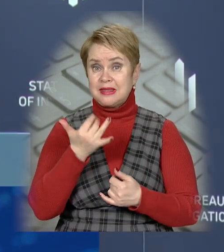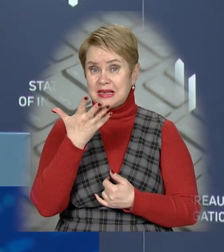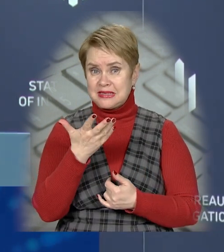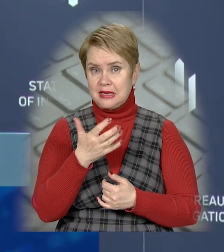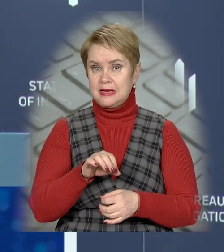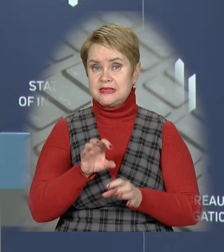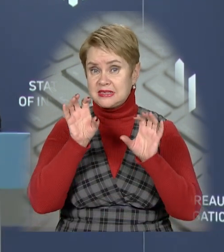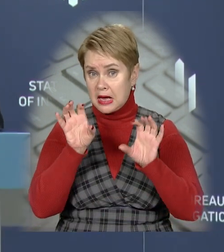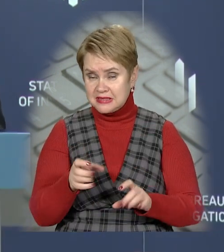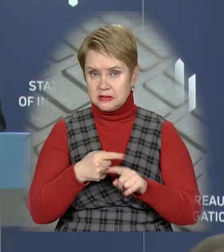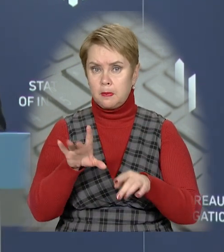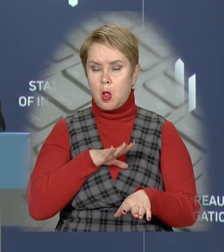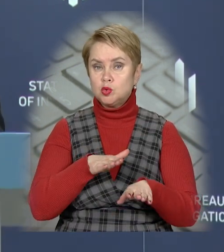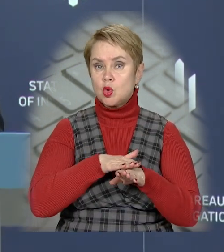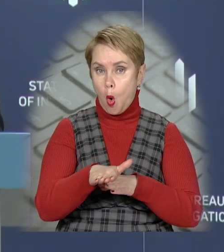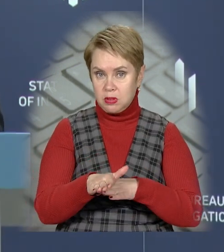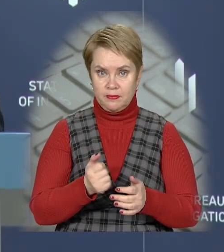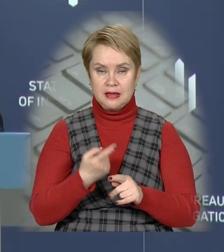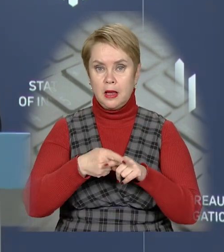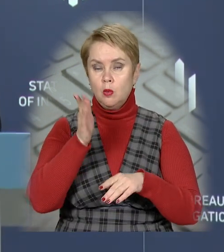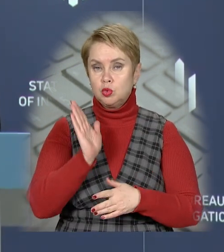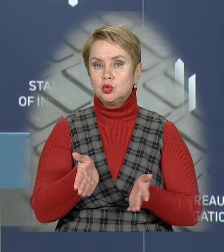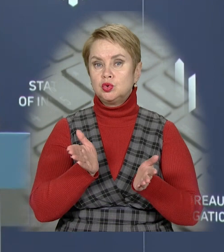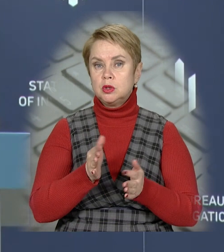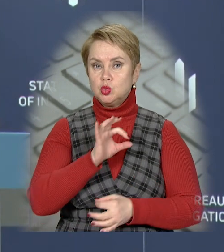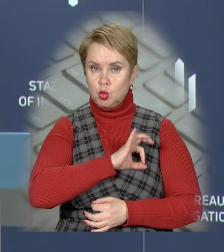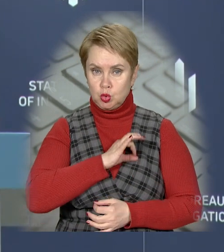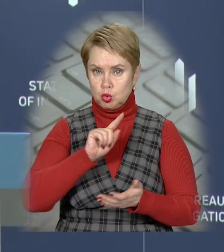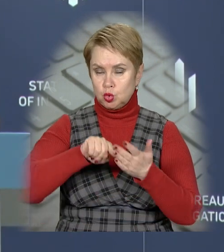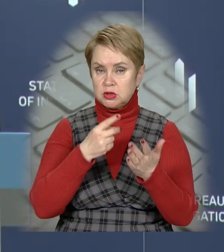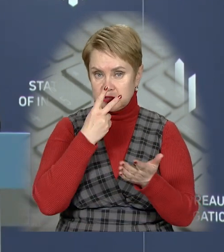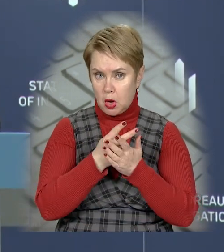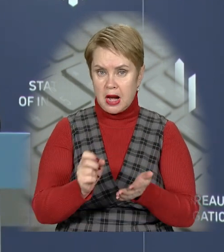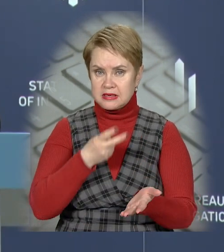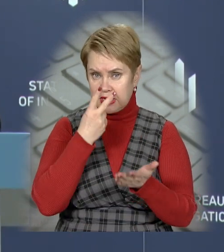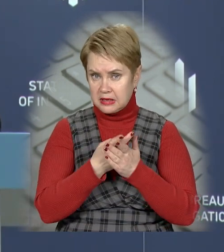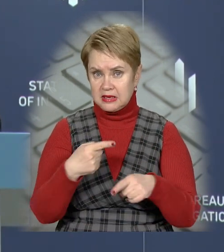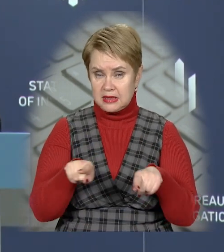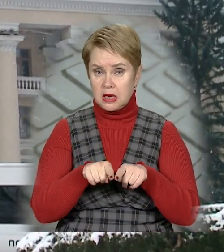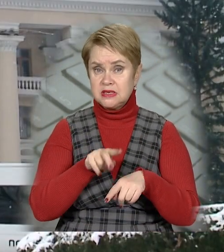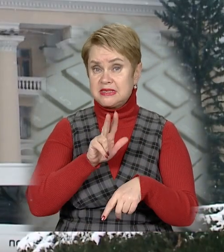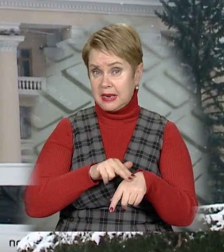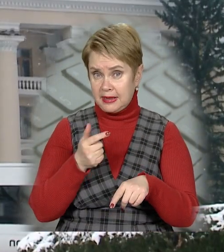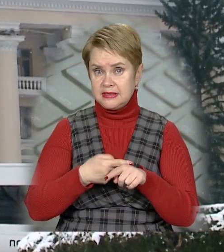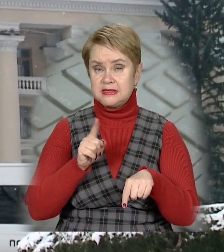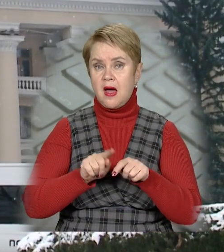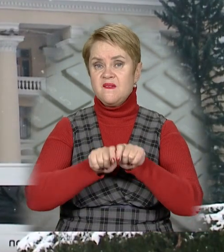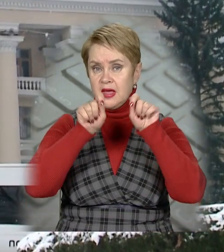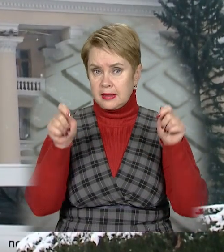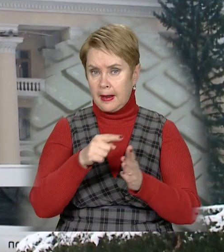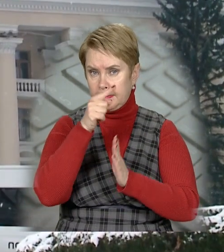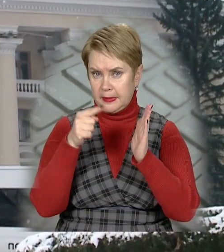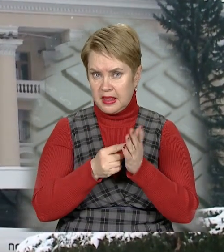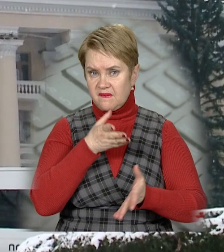наскільки санкціоновано це було зроблено, це буде вже з юридичної точки зору розглядатися теж слідством. Залишається